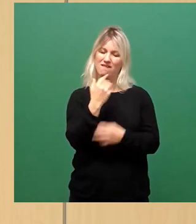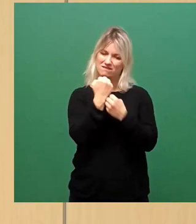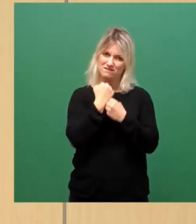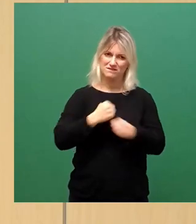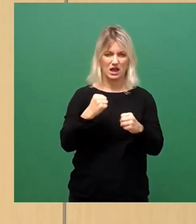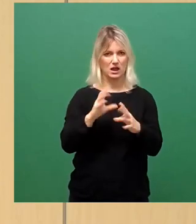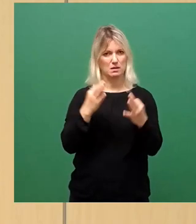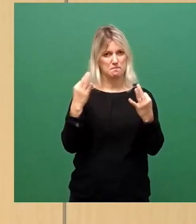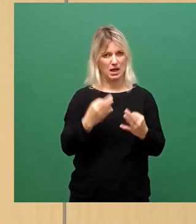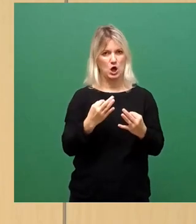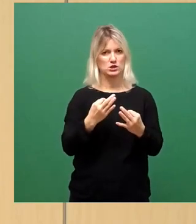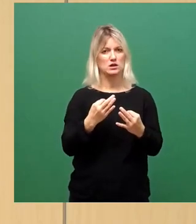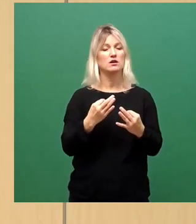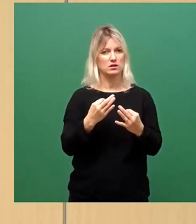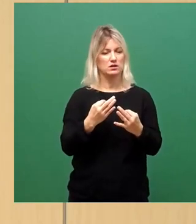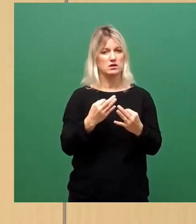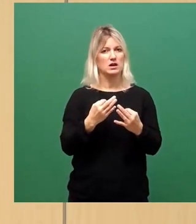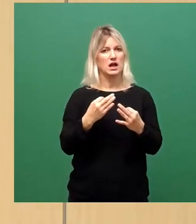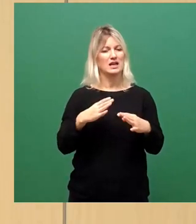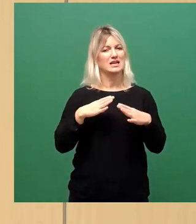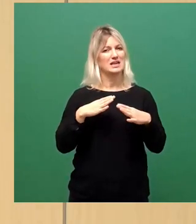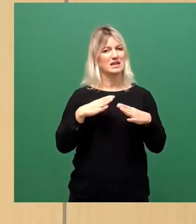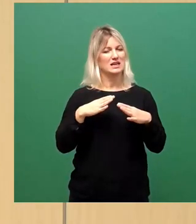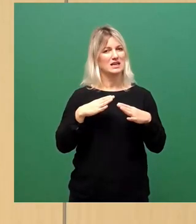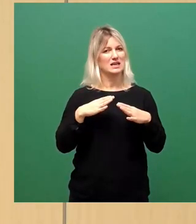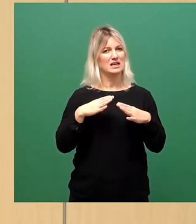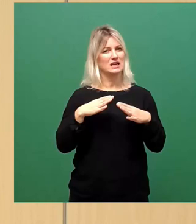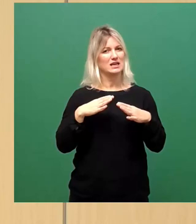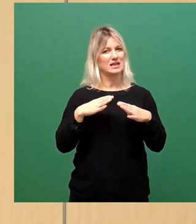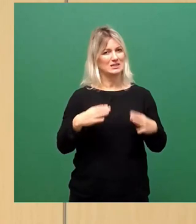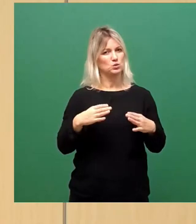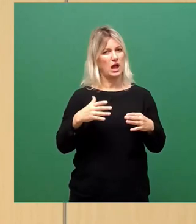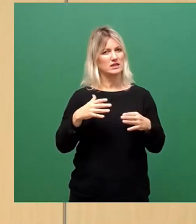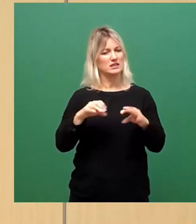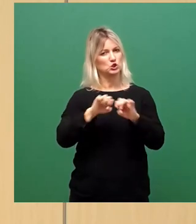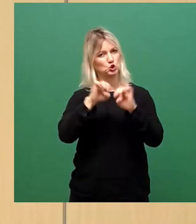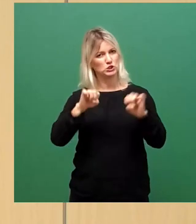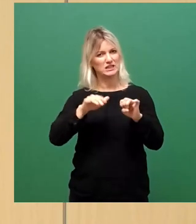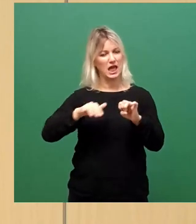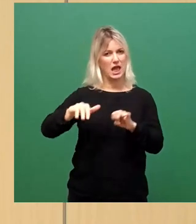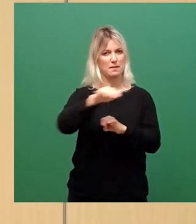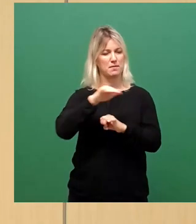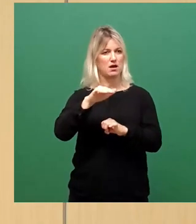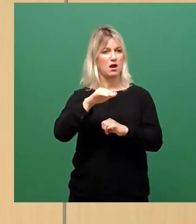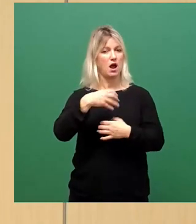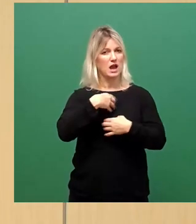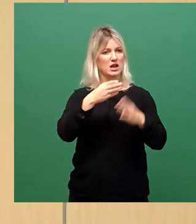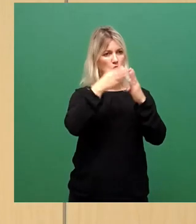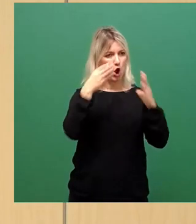Gesundheitsapparates, der Freiheit der Krankenhäuser, dass diejenigen, die